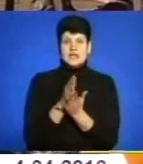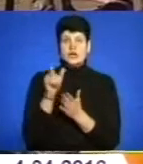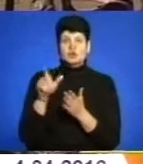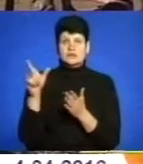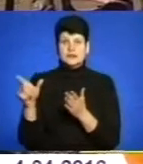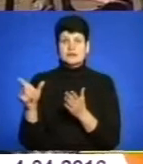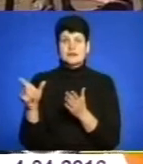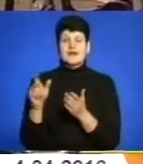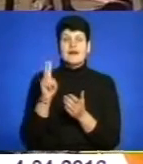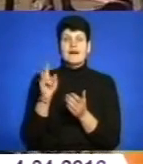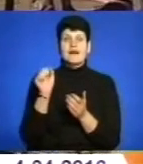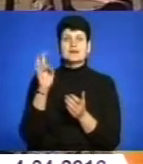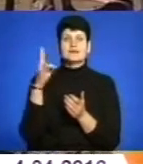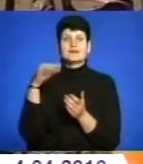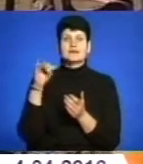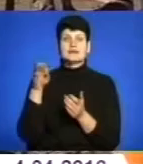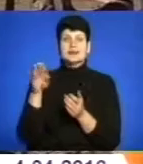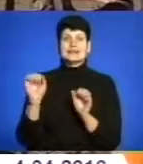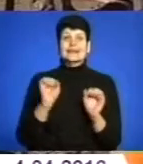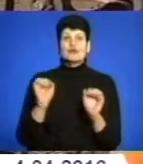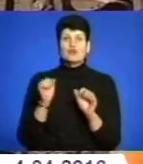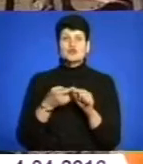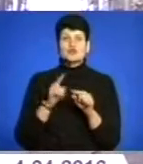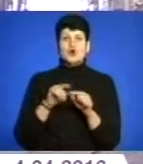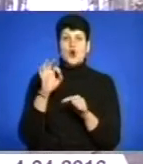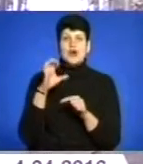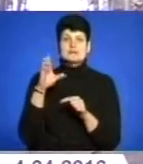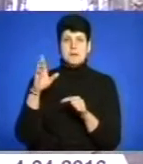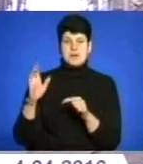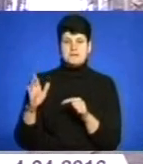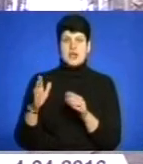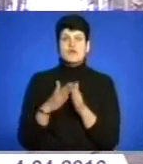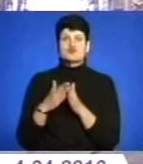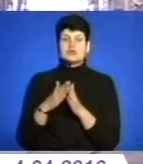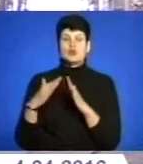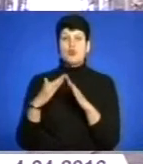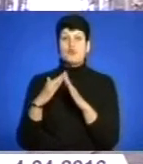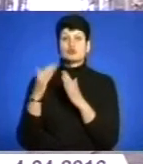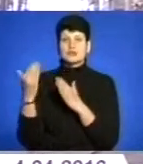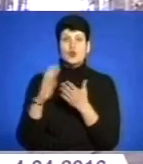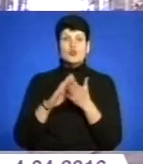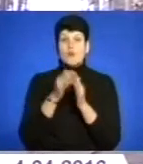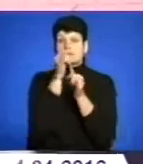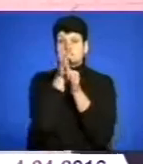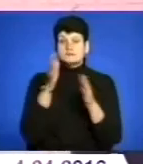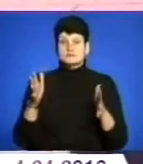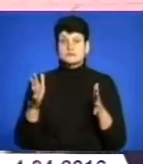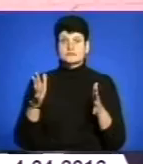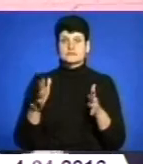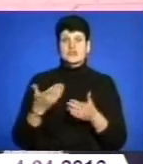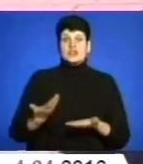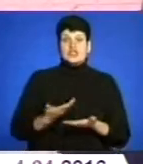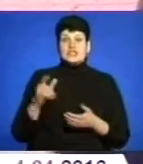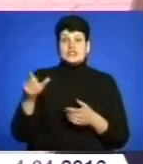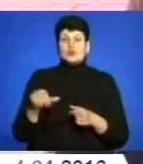кандидат на керуючу цим ОСББ. А от у сусідньому будинку домовитись не можуть. Жителі в нас